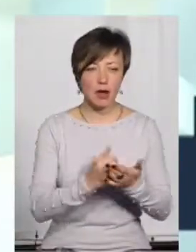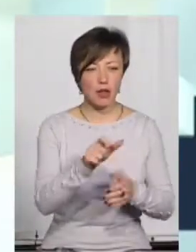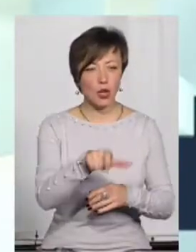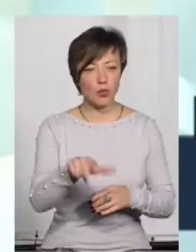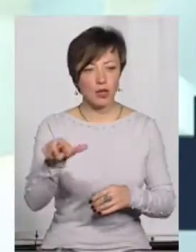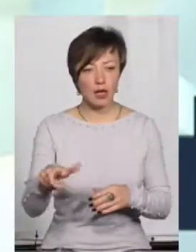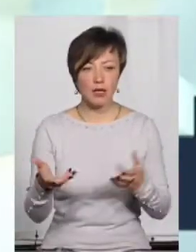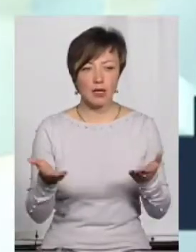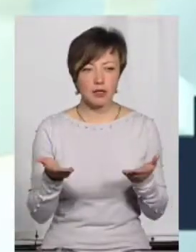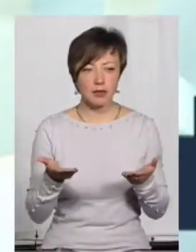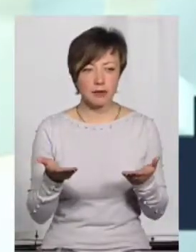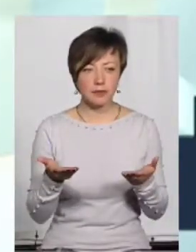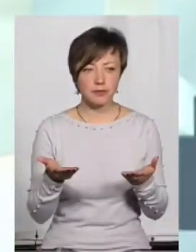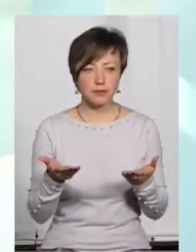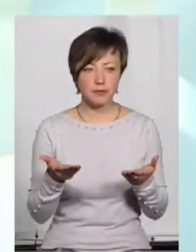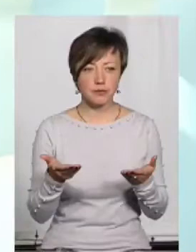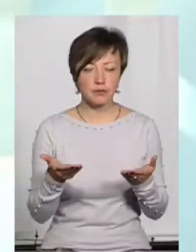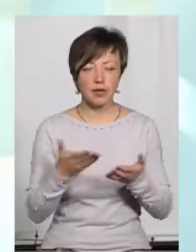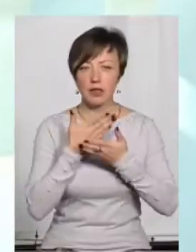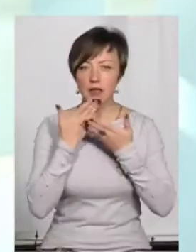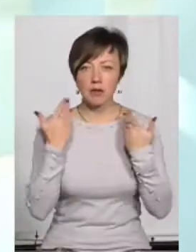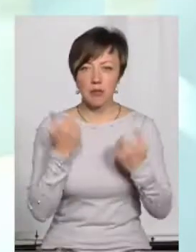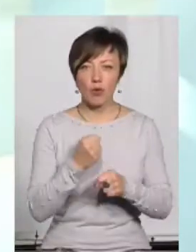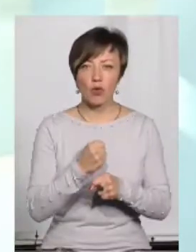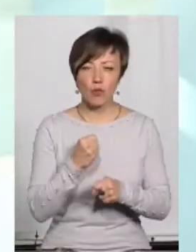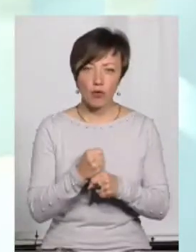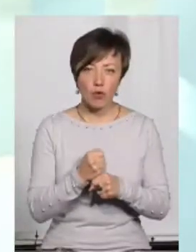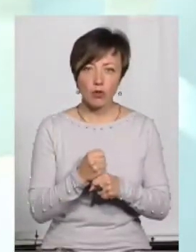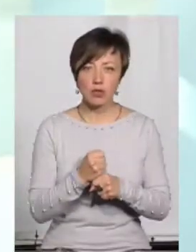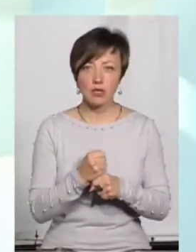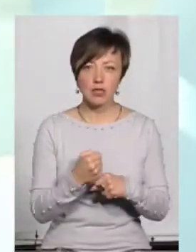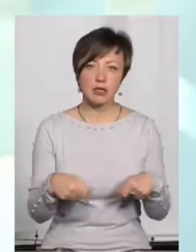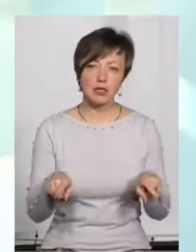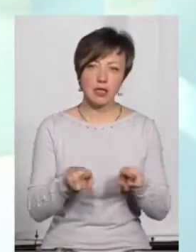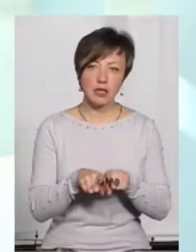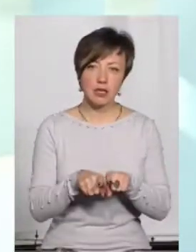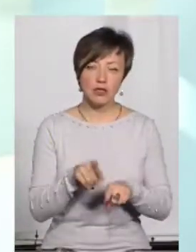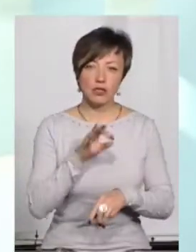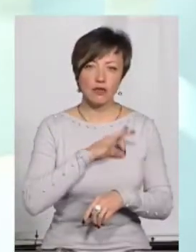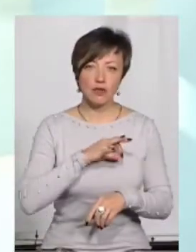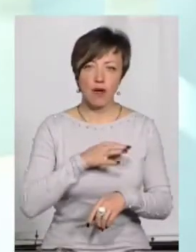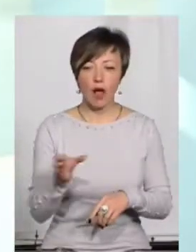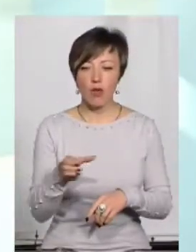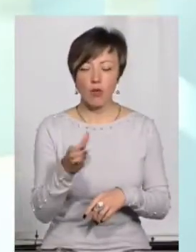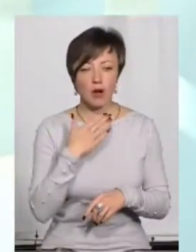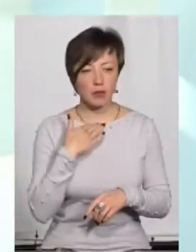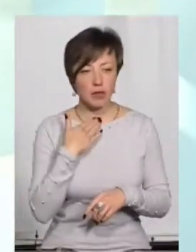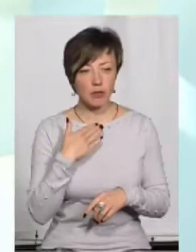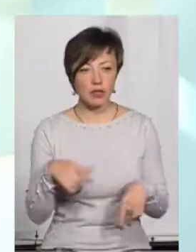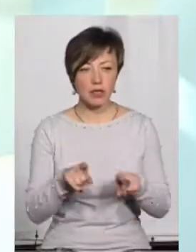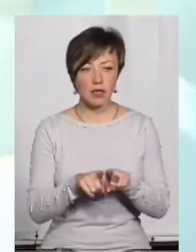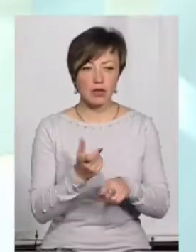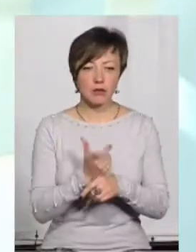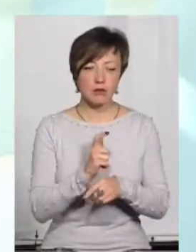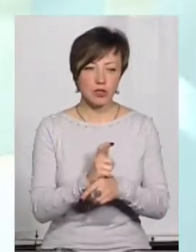людей, які не мають роботи, знаєте, такі, якби зловживають алкогольними напоями. Ну,